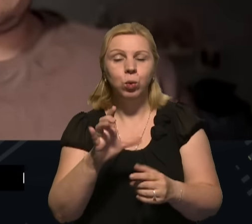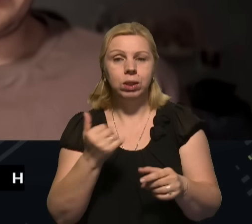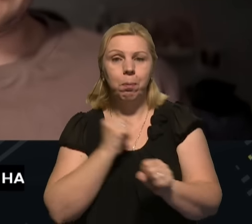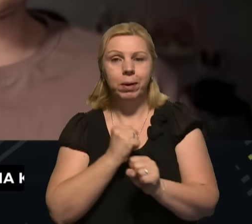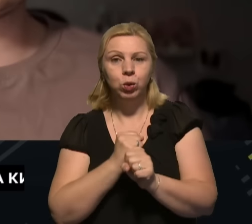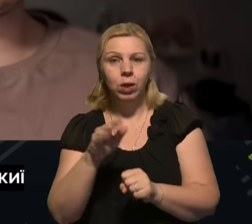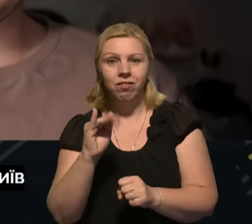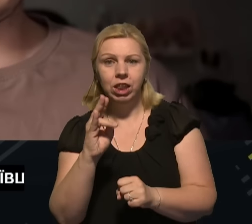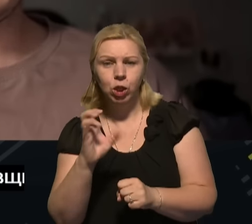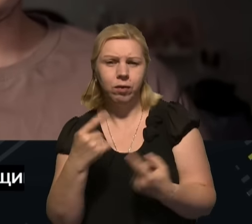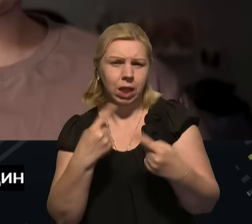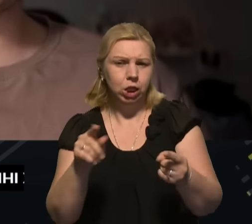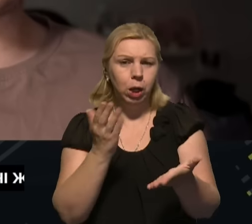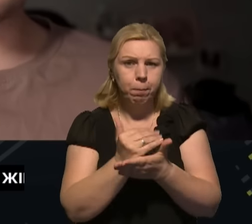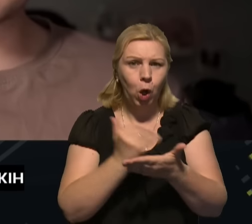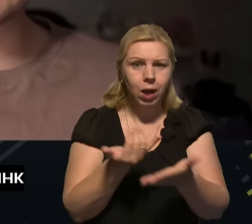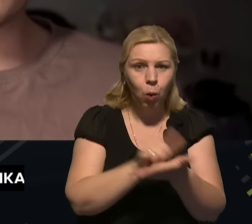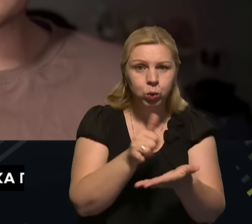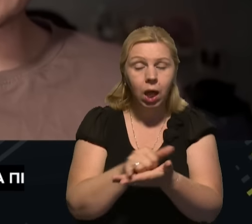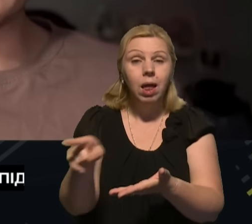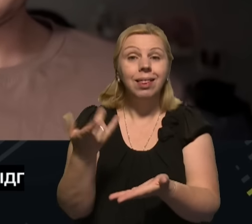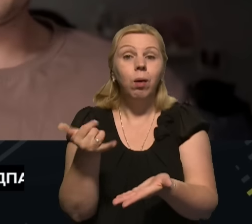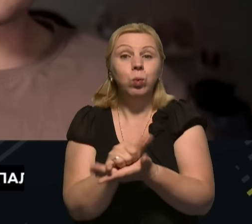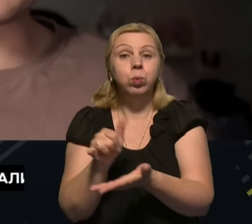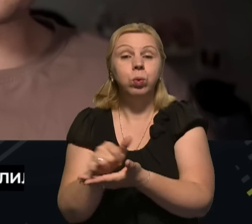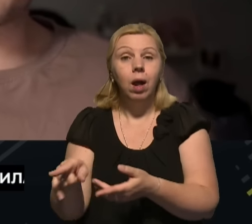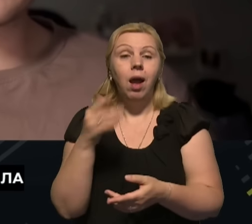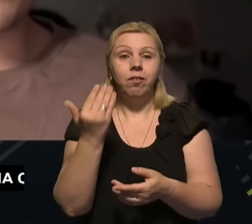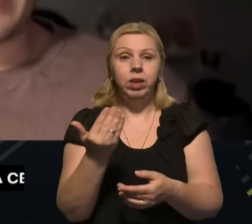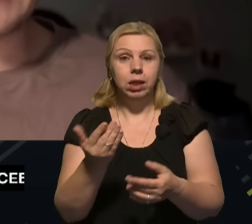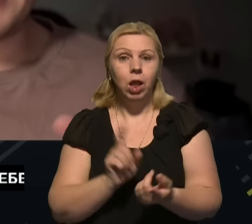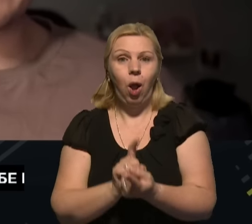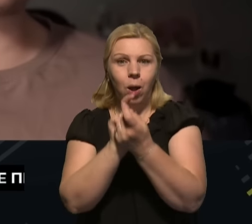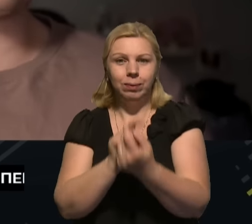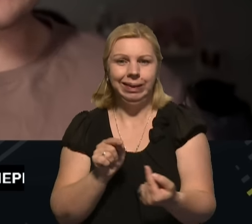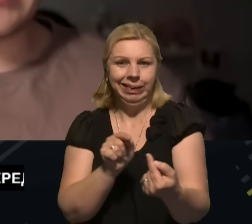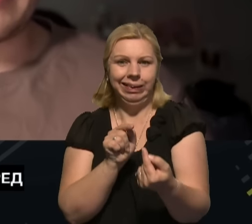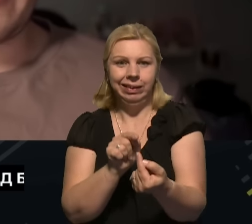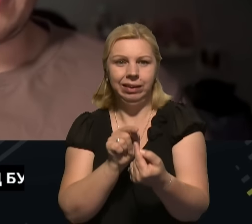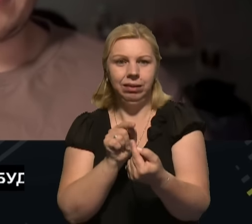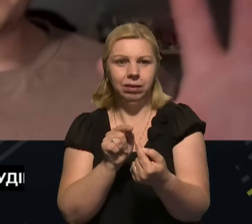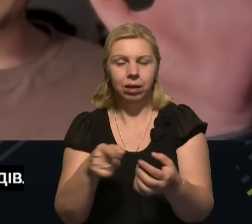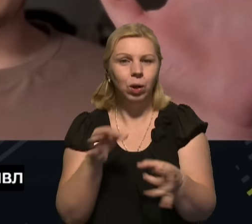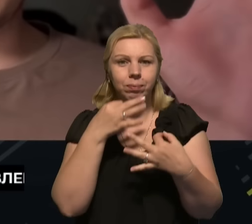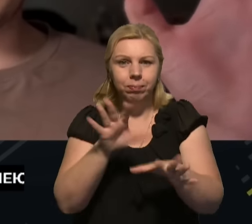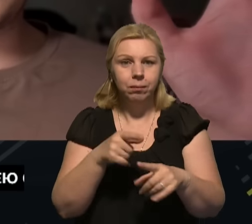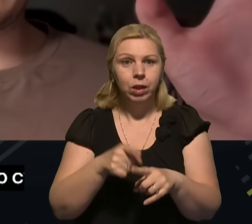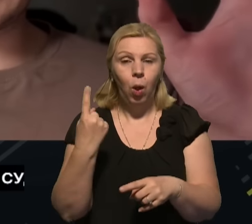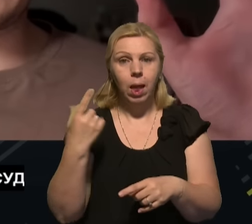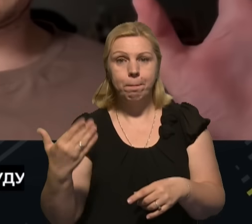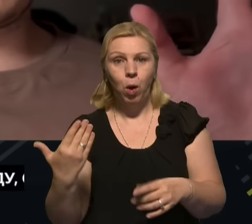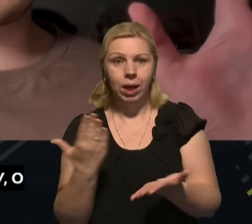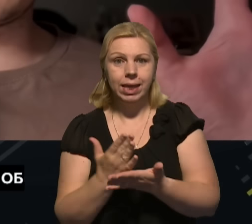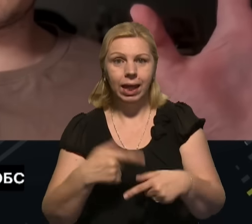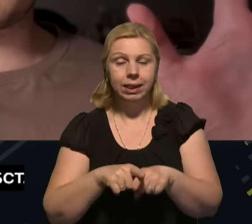там ще на інших системах. І просто там, де він встановлений, він конфліктував з певними компонентами Windows. Тобто, з одного боку є